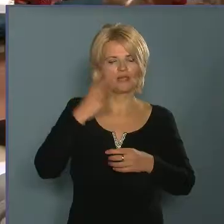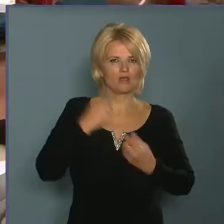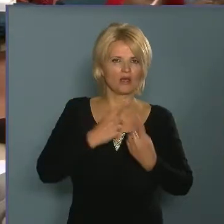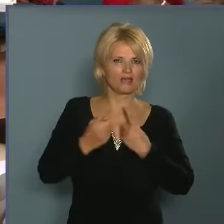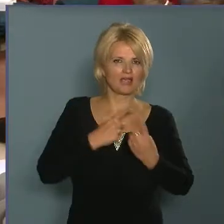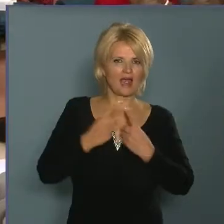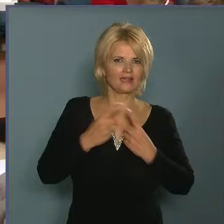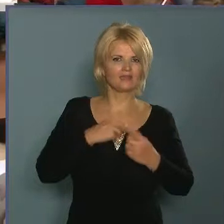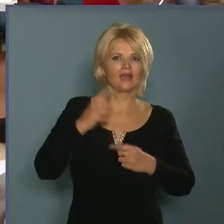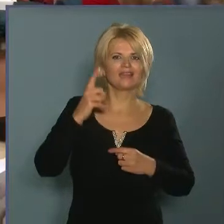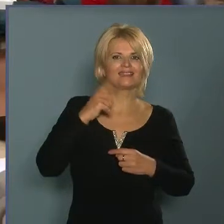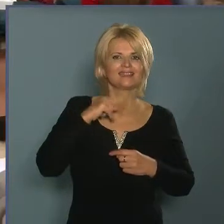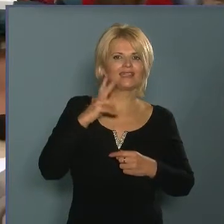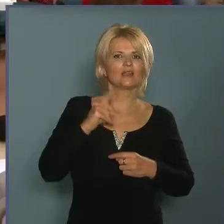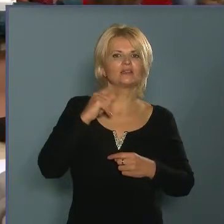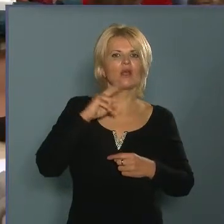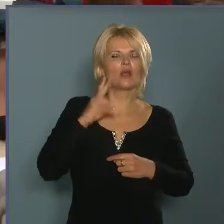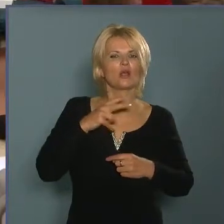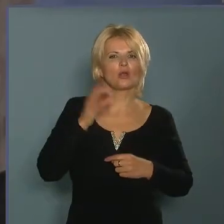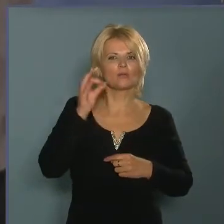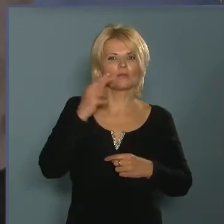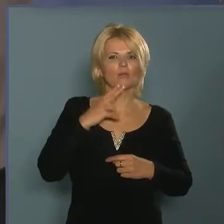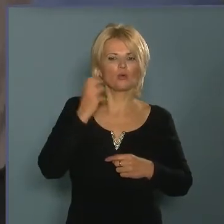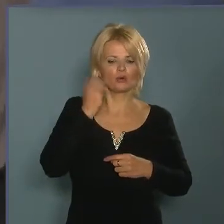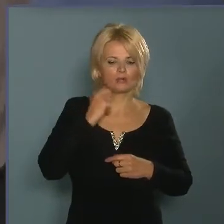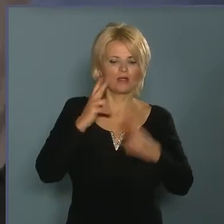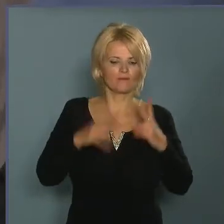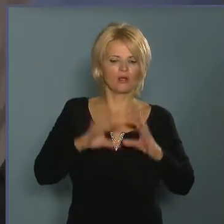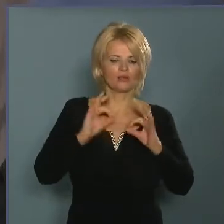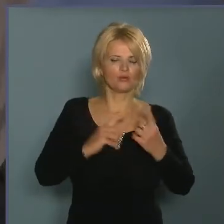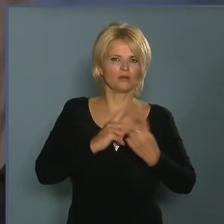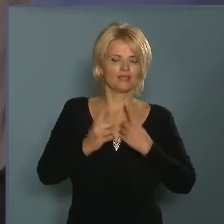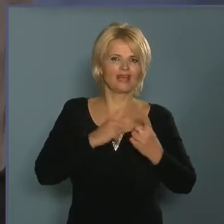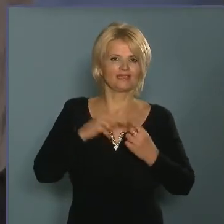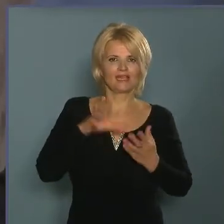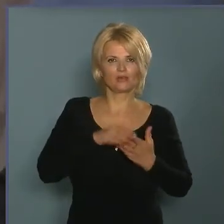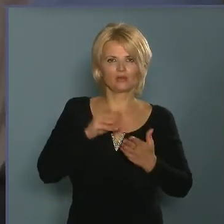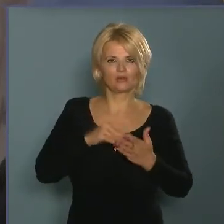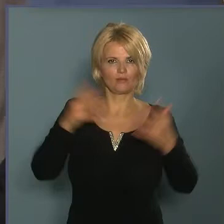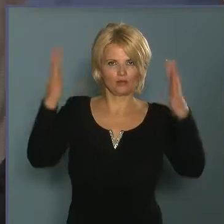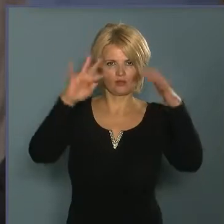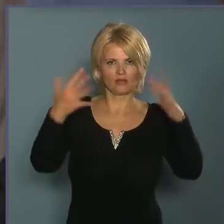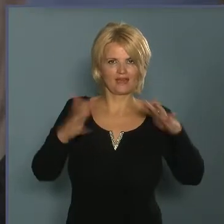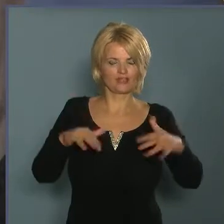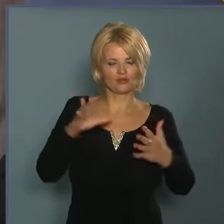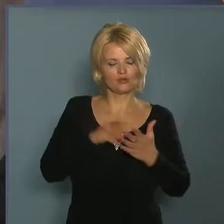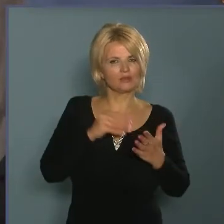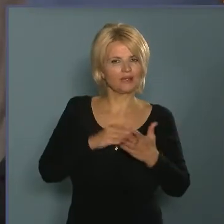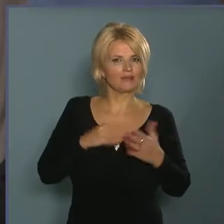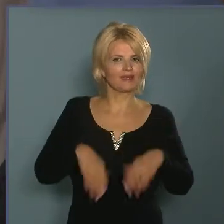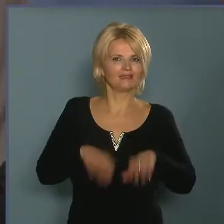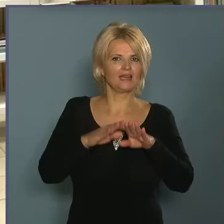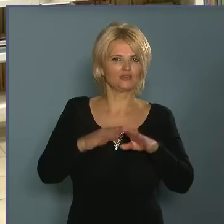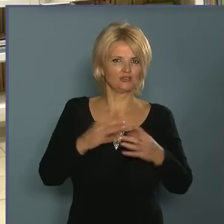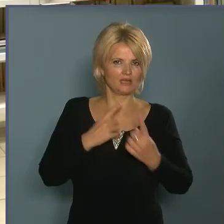tiktak, bum, ami sokat lehet nevetni. Nekünk van egy jó játékgyűjteményünk, karácsonyi ajándéka között mindig ott lapul egy-egy társas